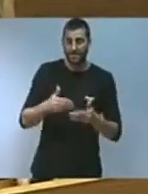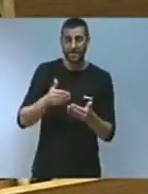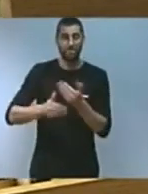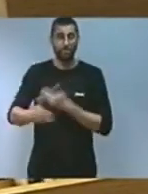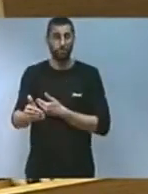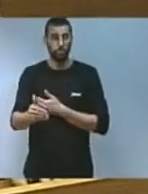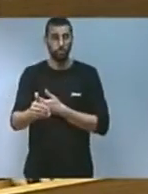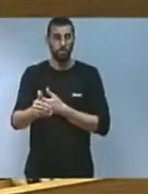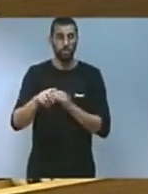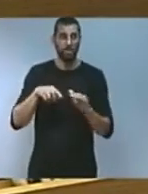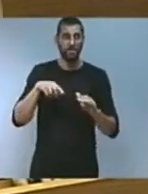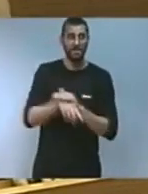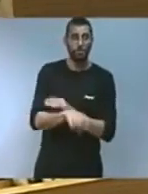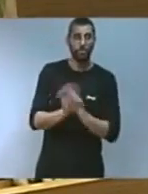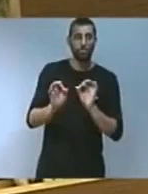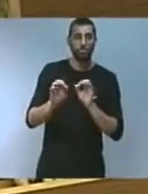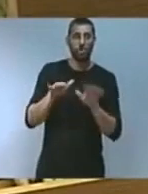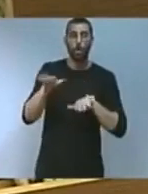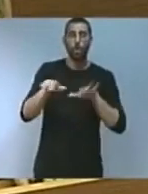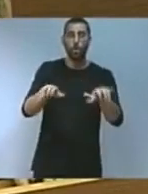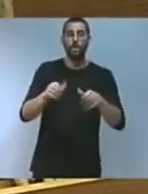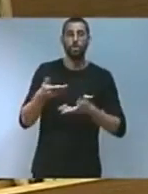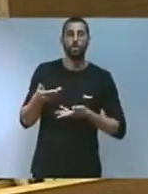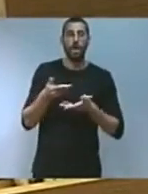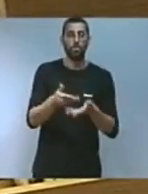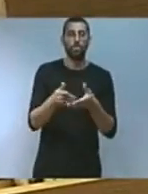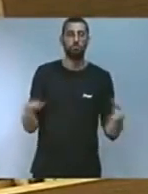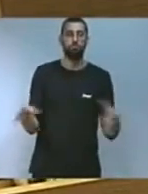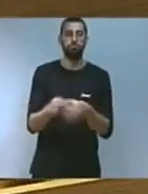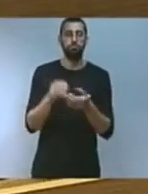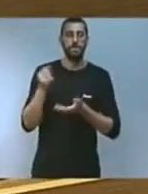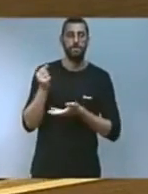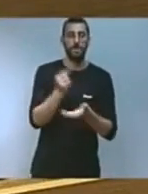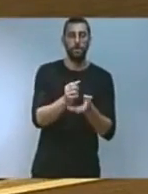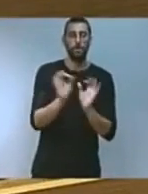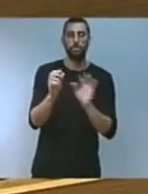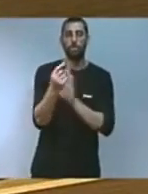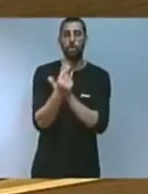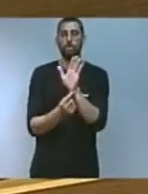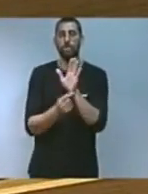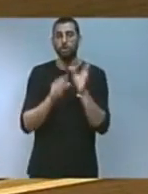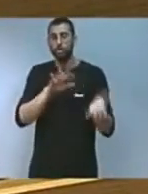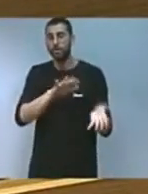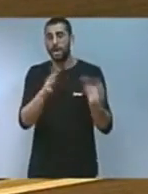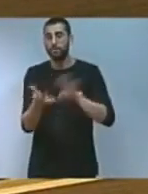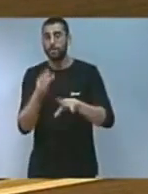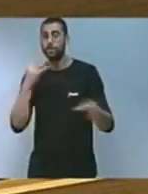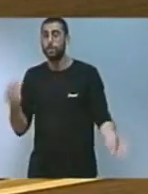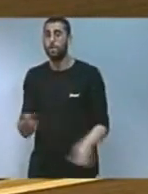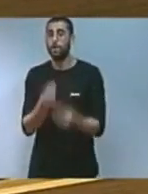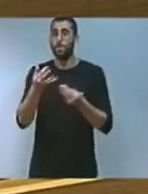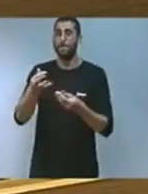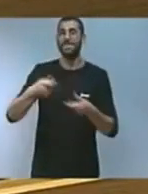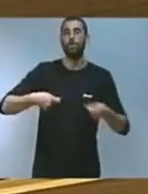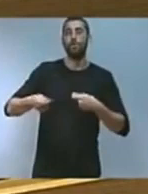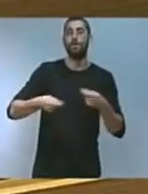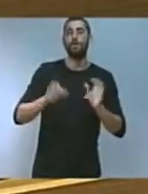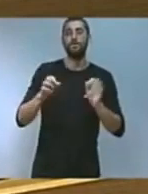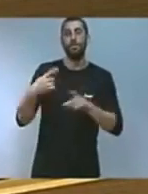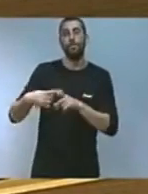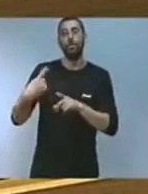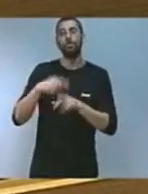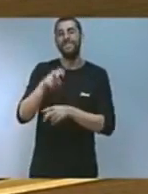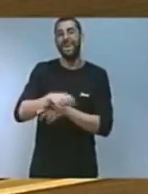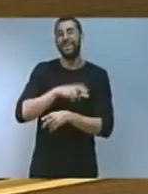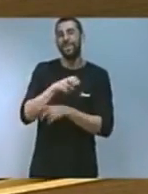convocatòries d'ajudes adreçades a la inversió per a la millora de les condicions de transformació i comercialització de productes agrícoles